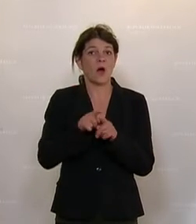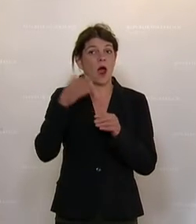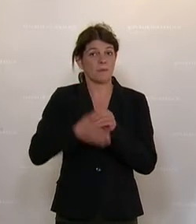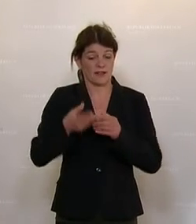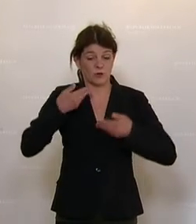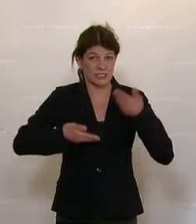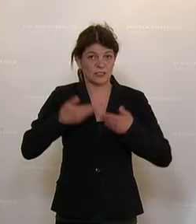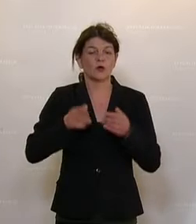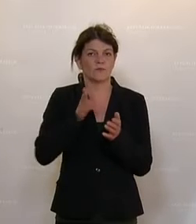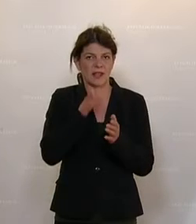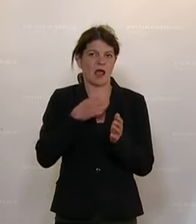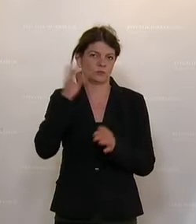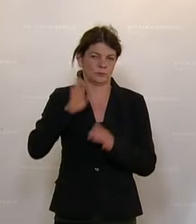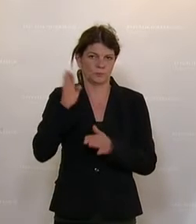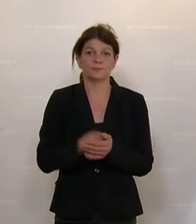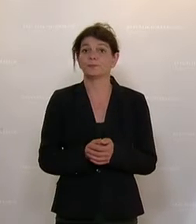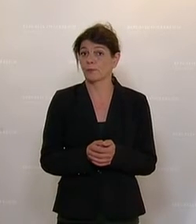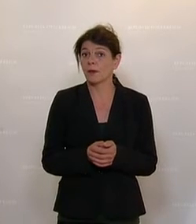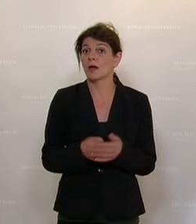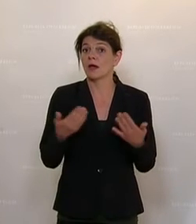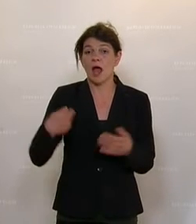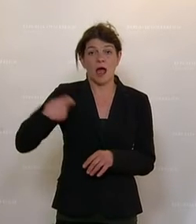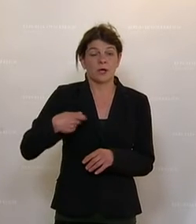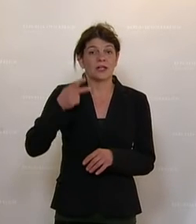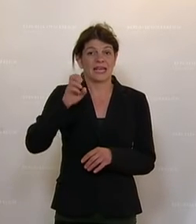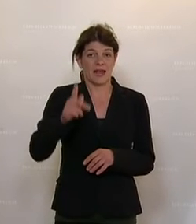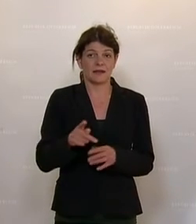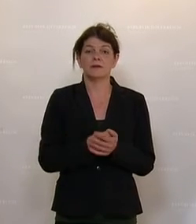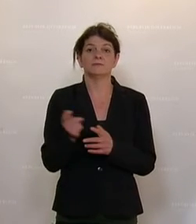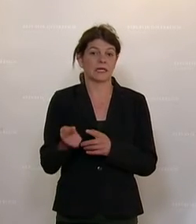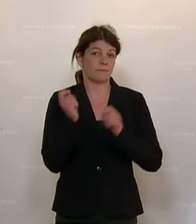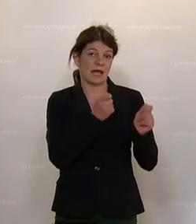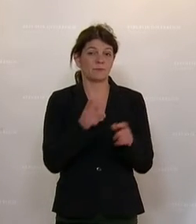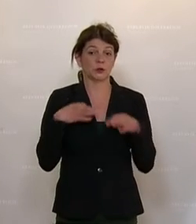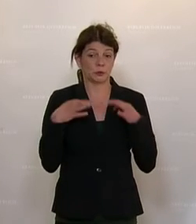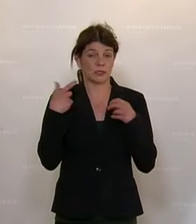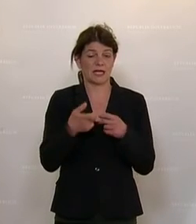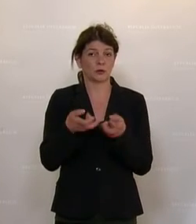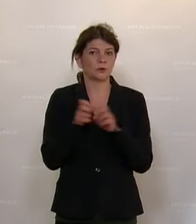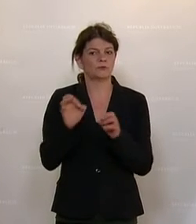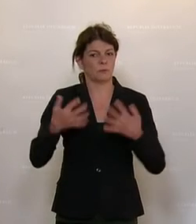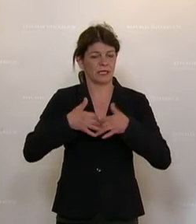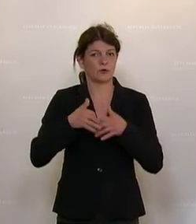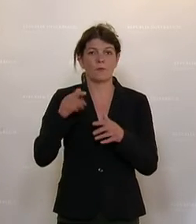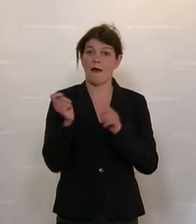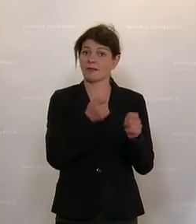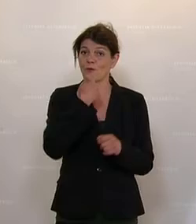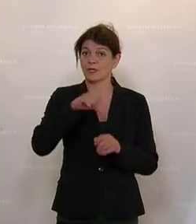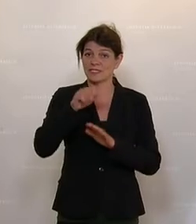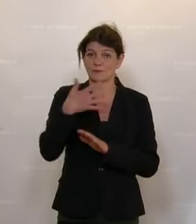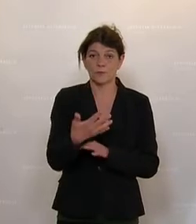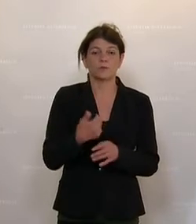der Sitzung zur Abstimmung gebracht. Abgeordnete Kek beantragt im Gesundheitsausschuss zur Berichterstattung über den Antrag